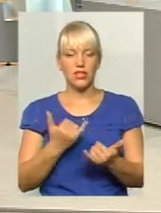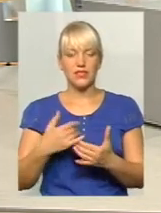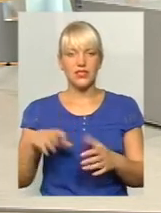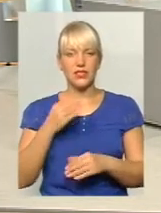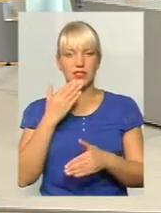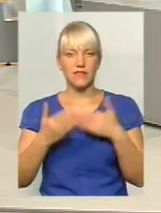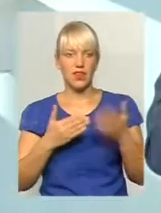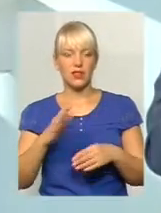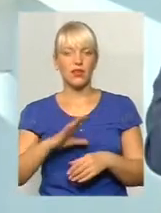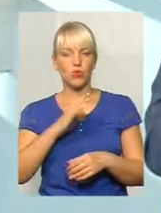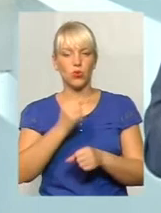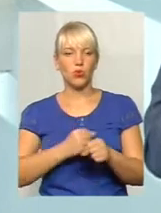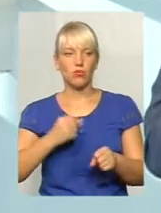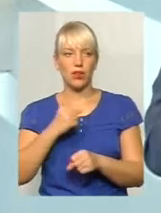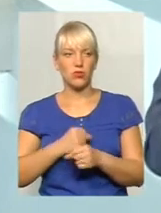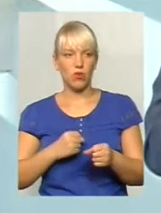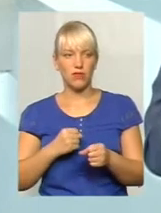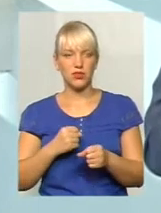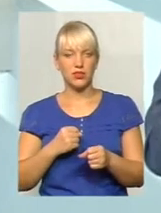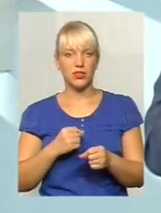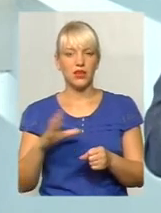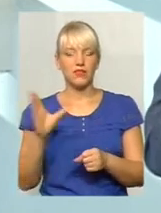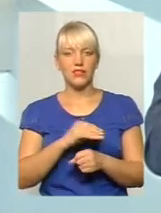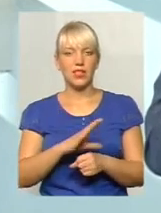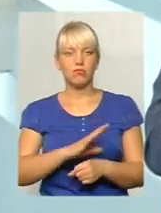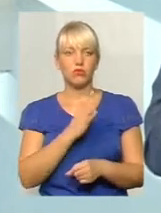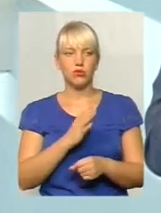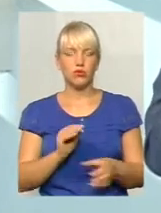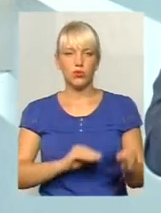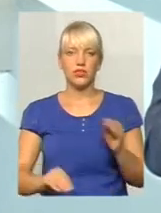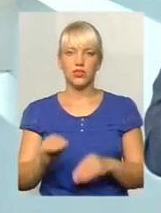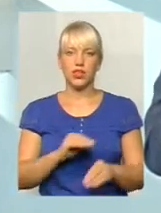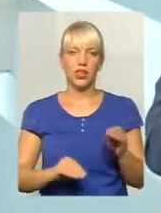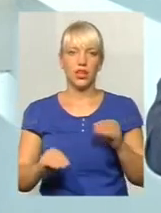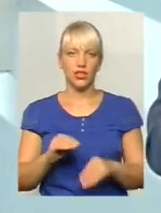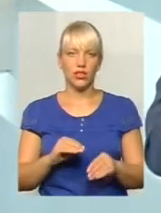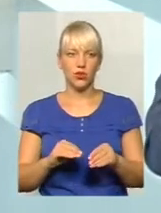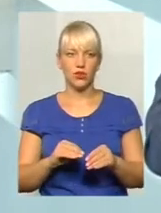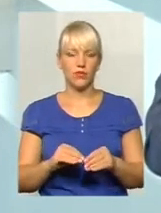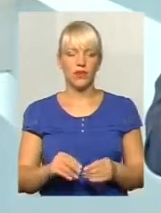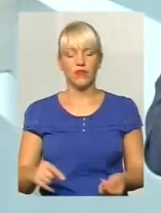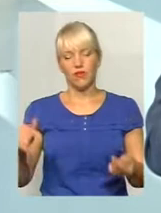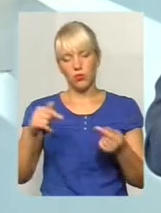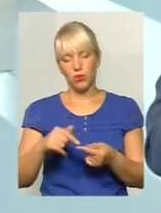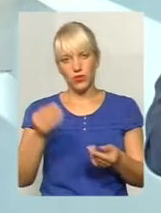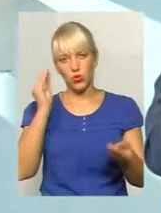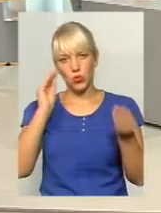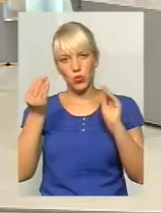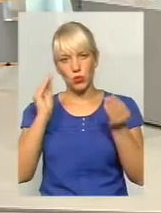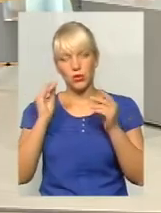всі були опрацьовані, все було складено до єдиної думки. І